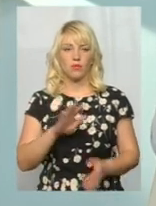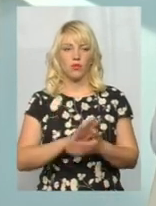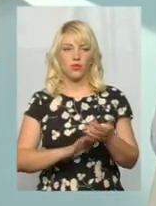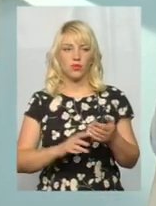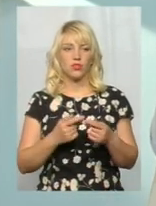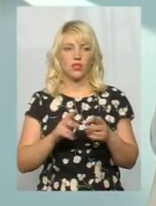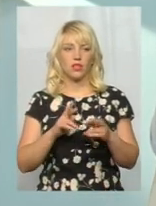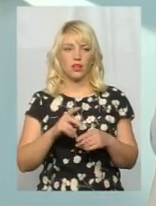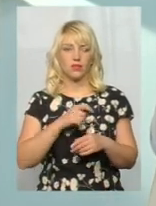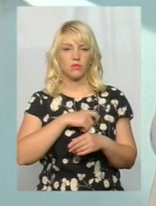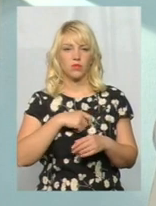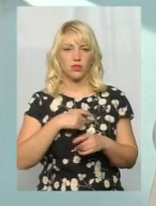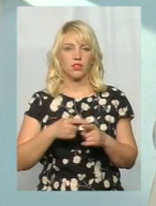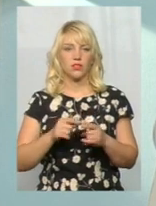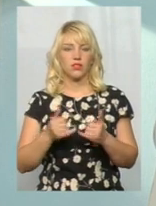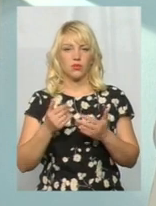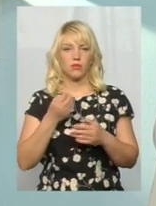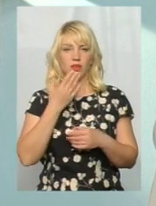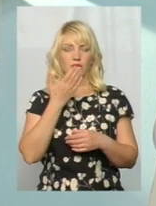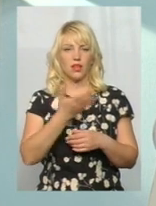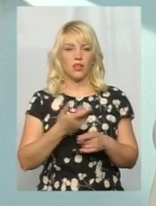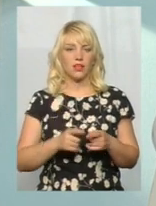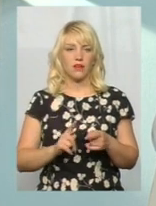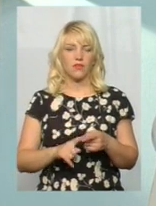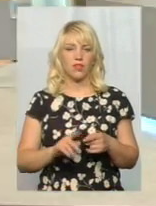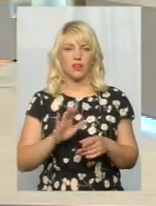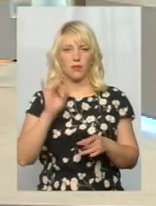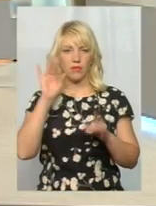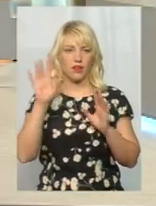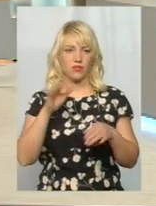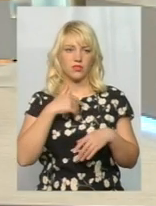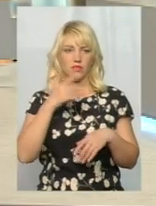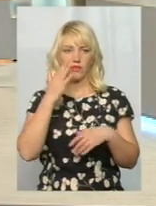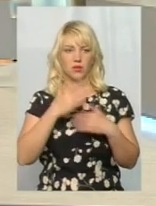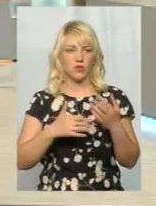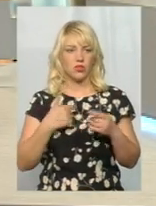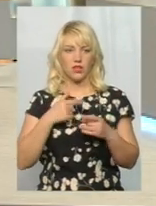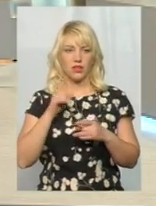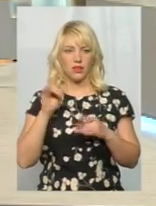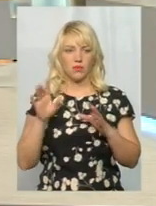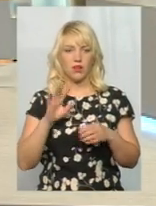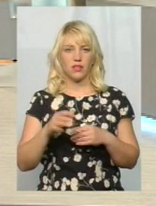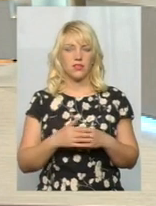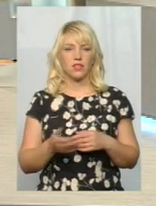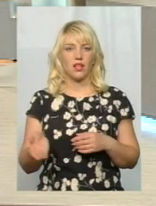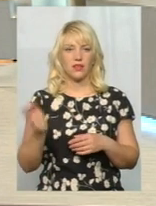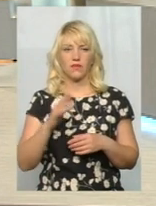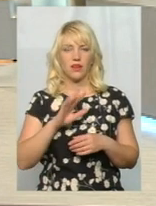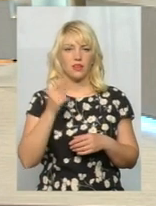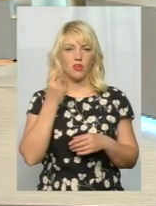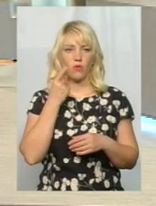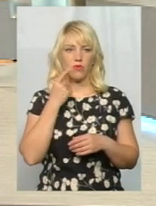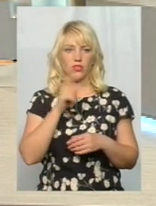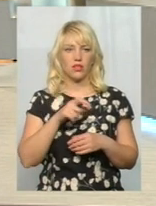піар-депутат, це дуже добре для неї. Але я хочу сказати... піариться, вона виконує свої горизки. відповім. Будь ласка, давайте не ображати